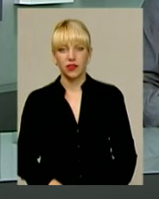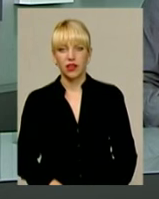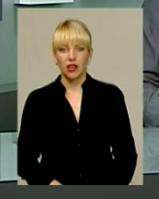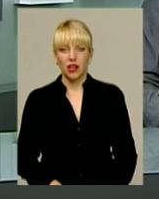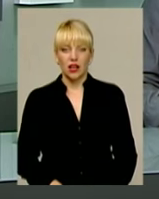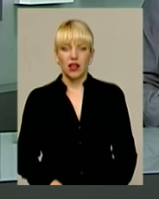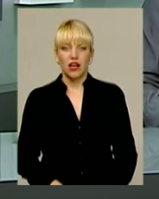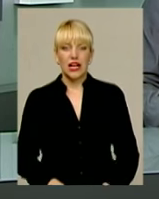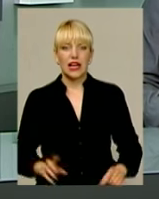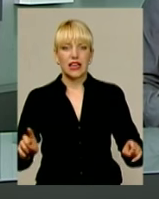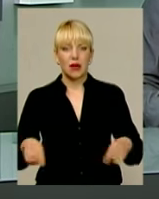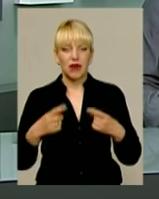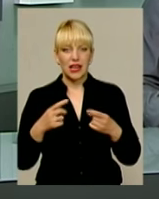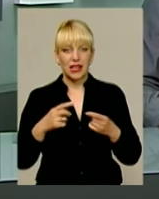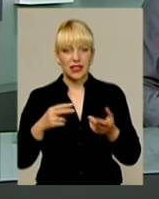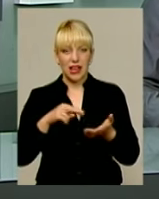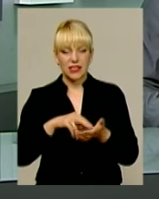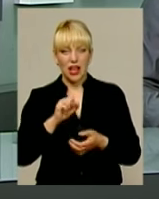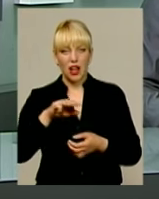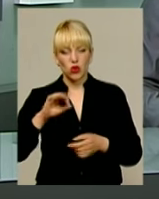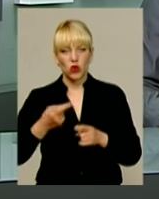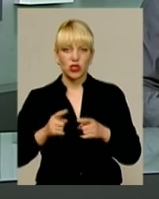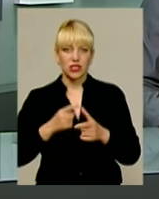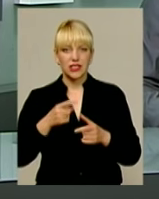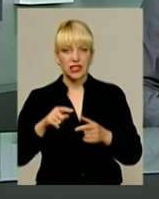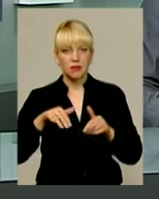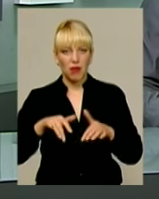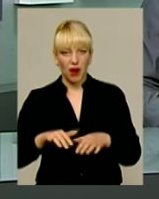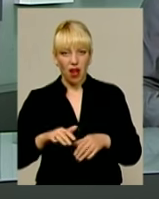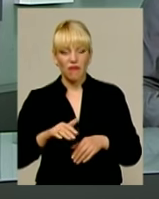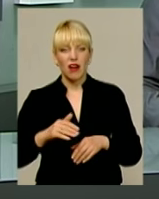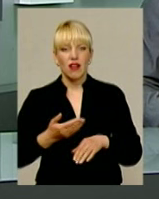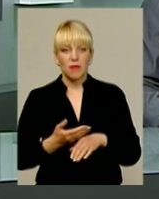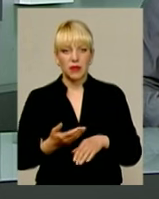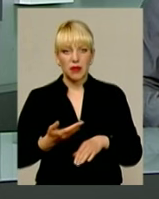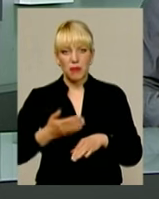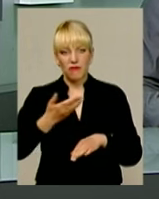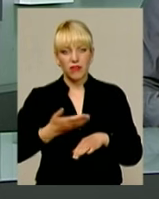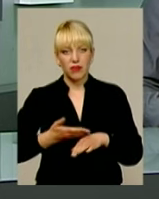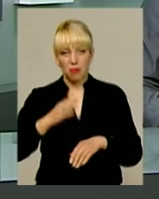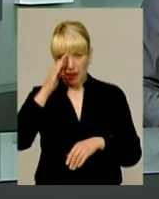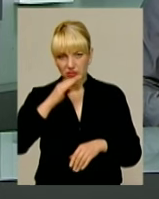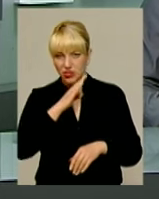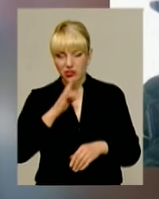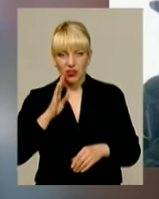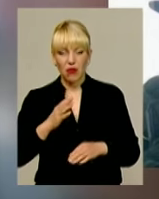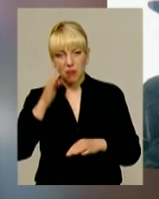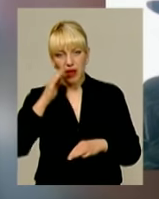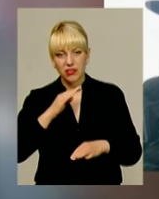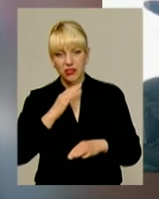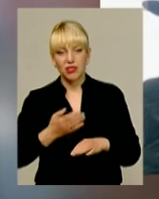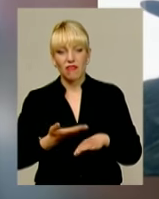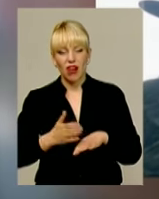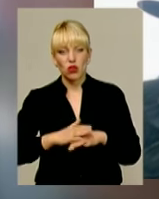Реабілітація атовців. Чи це справа їхніх родичів? Батьки важкопораненого у червні 2014 року біля Луганська